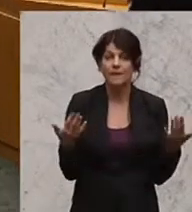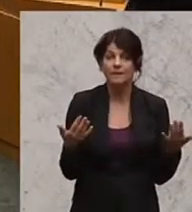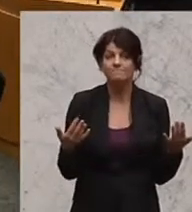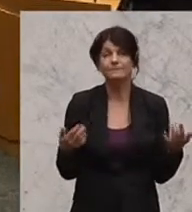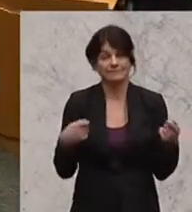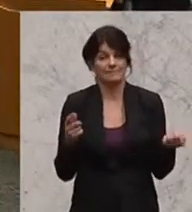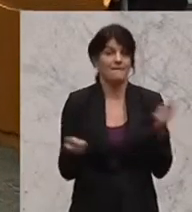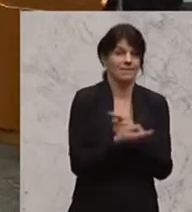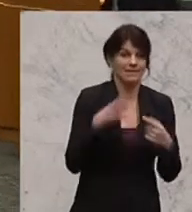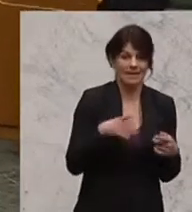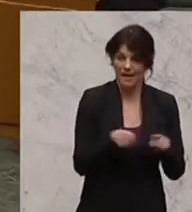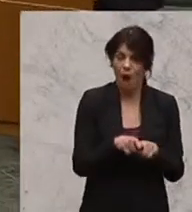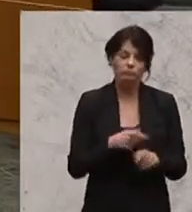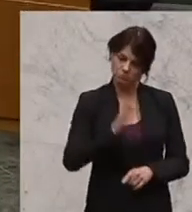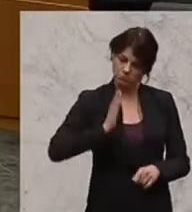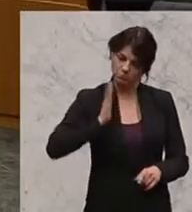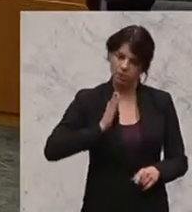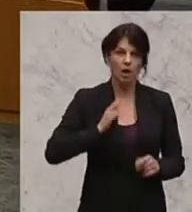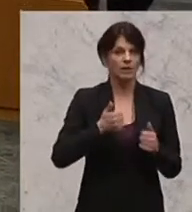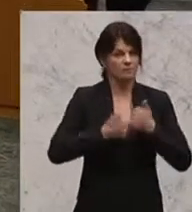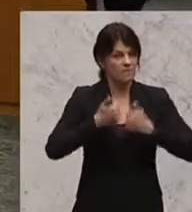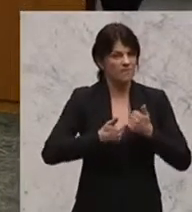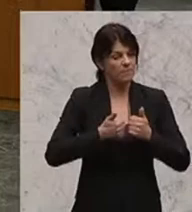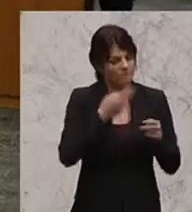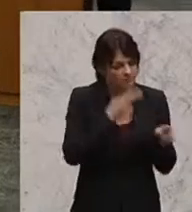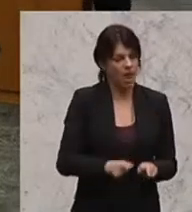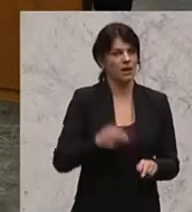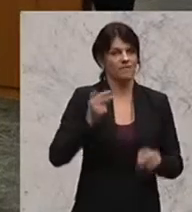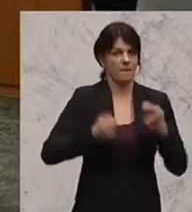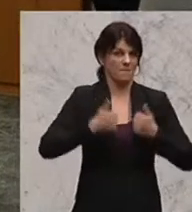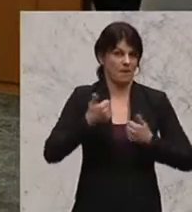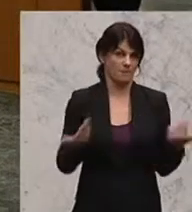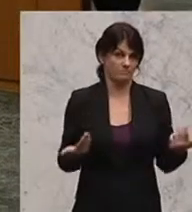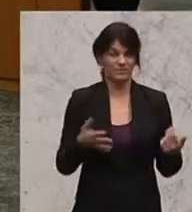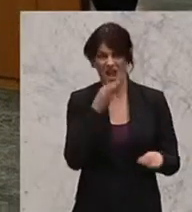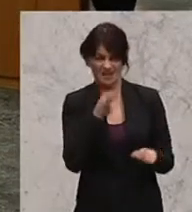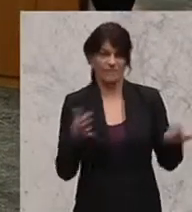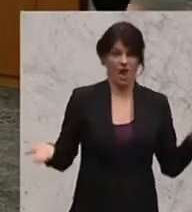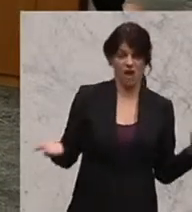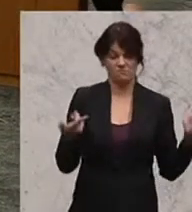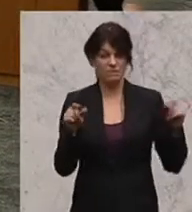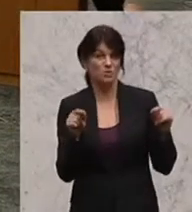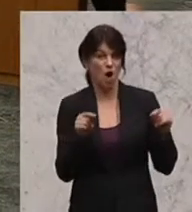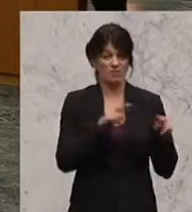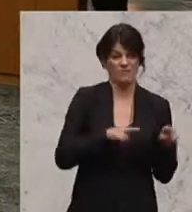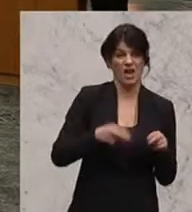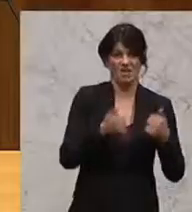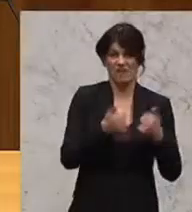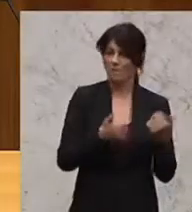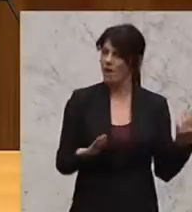Seite sozusagen der lautere Wettbewerb oder eben der faire Wettbewerb. Und das ist die Frage, wie ist fairer Wettbewerb denn